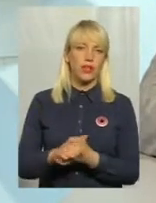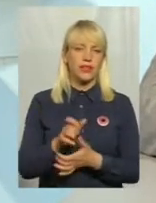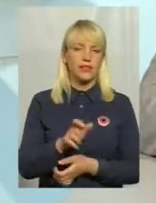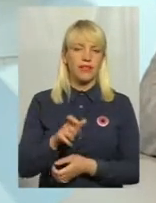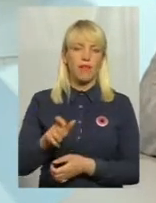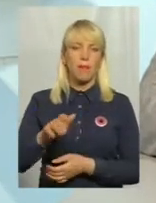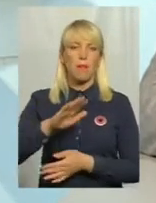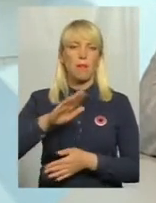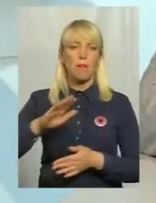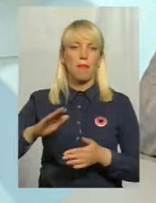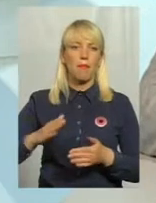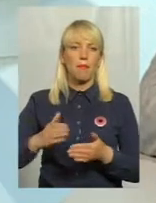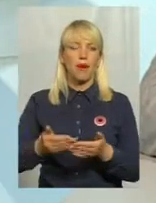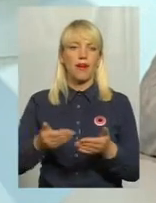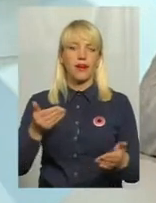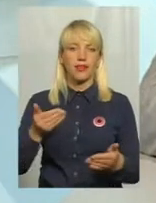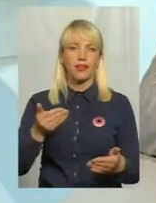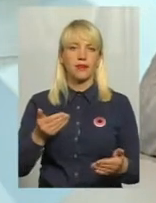такими проявами